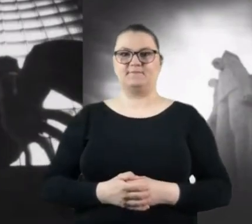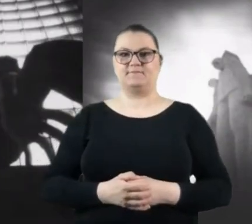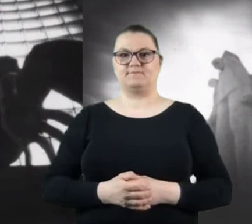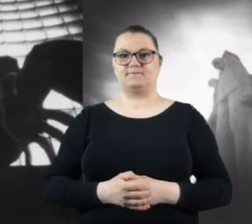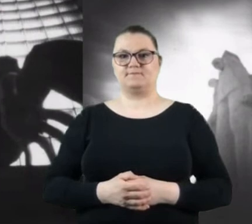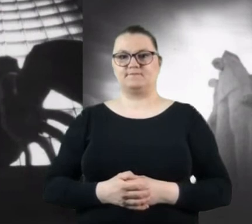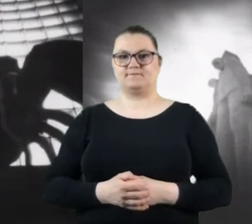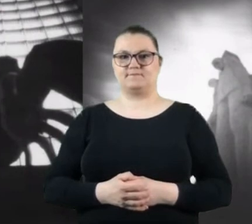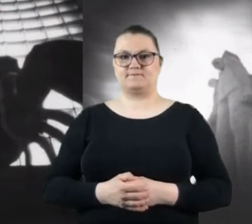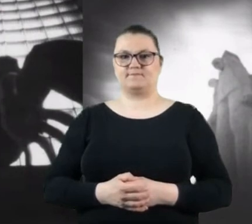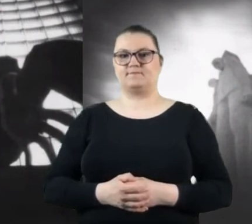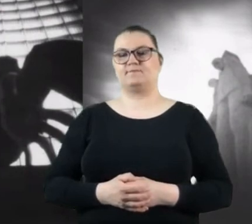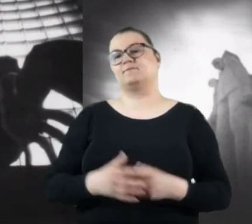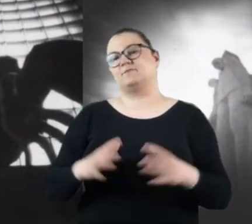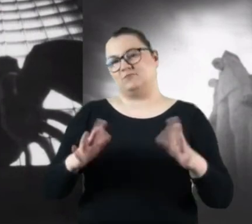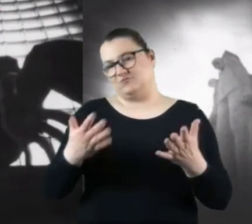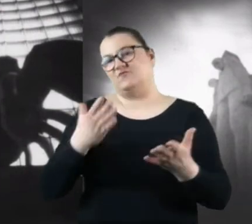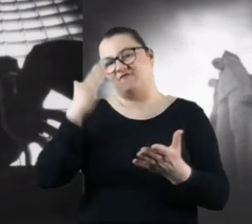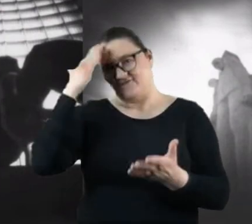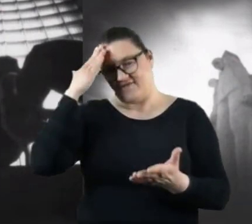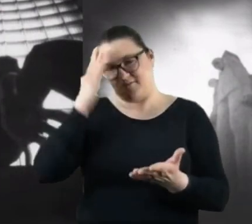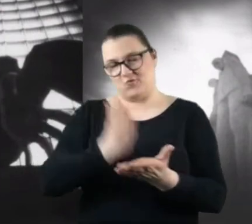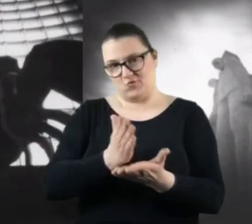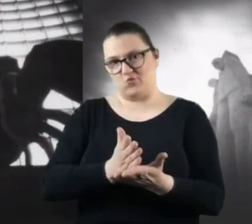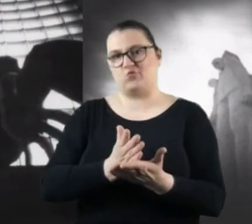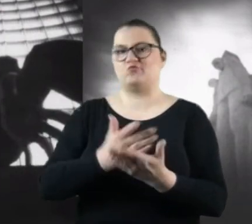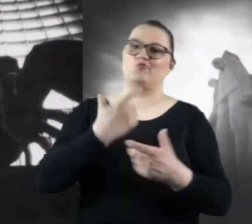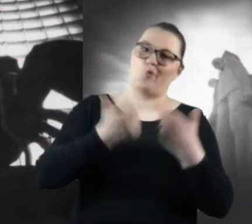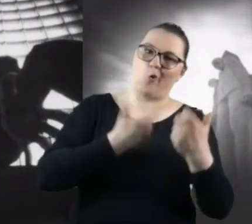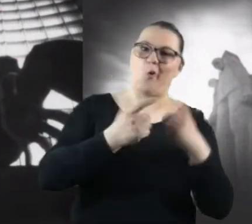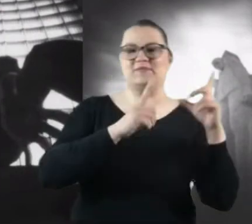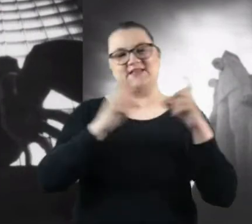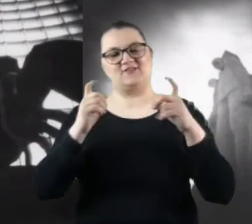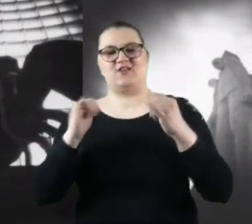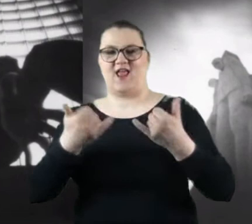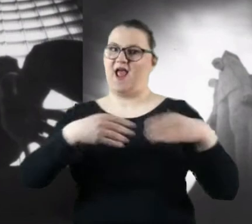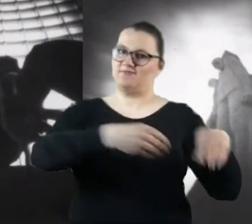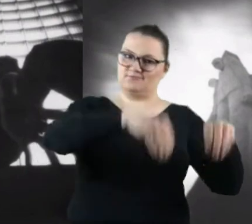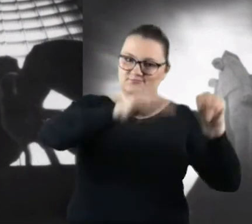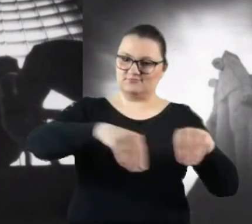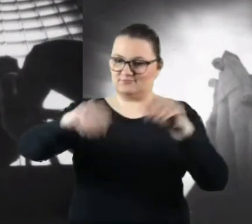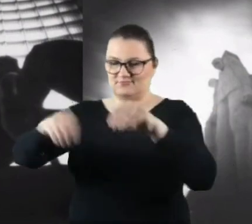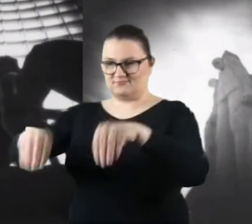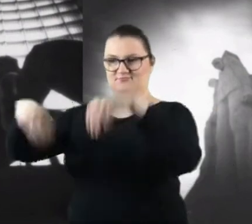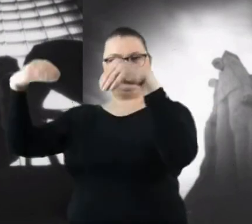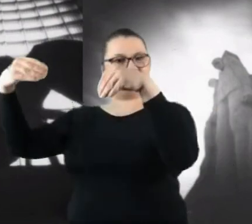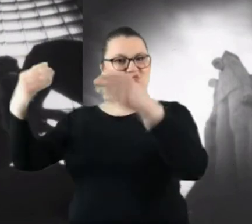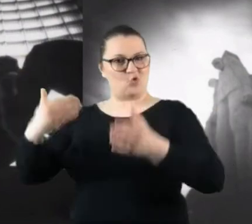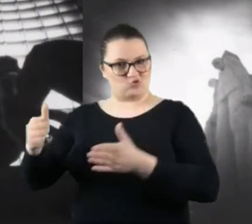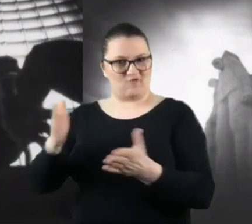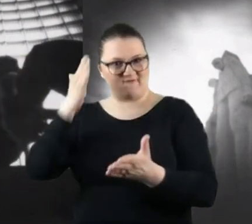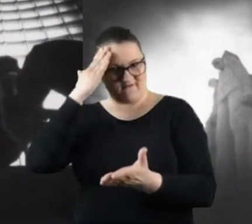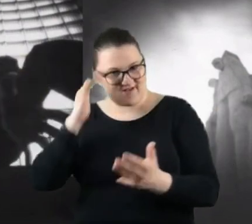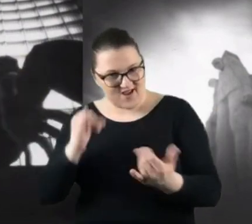Tak więc wiemy już, jak robić zdjęcia, jak je wywoływać. Teraz chciałabym